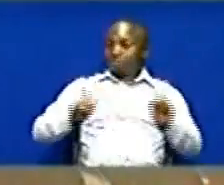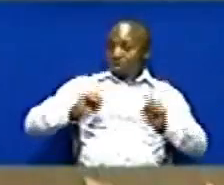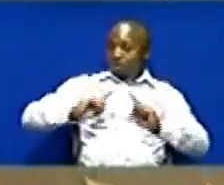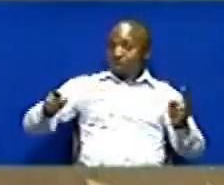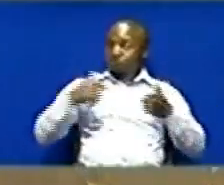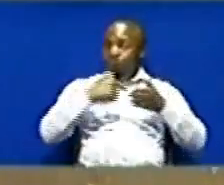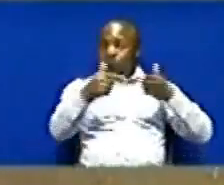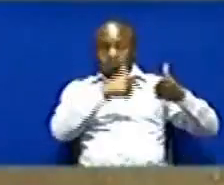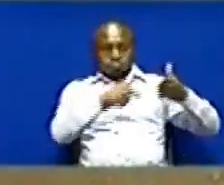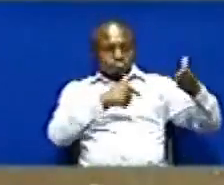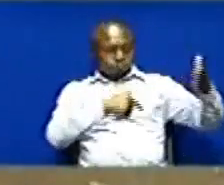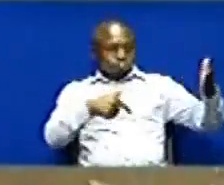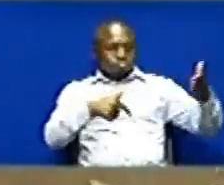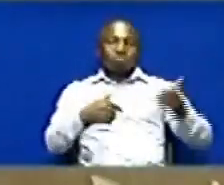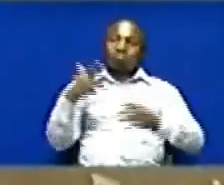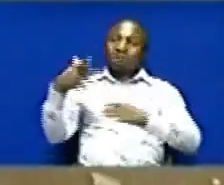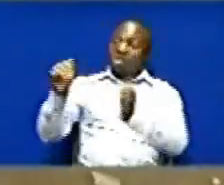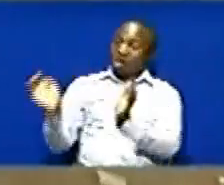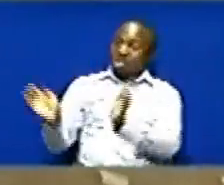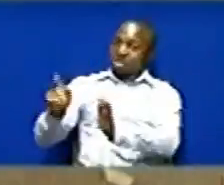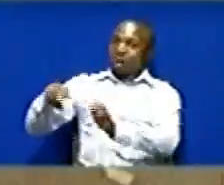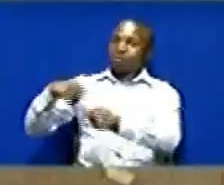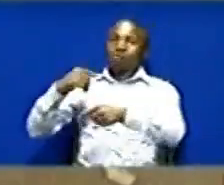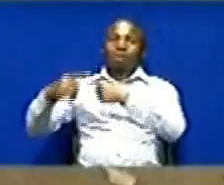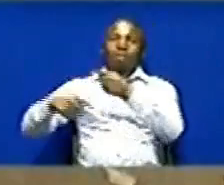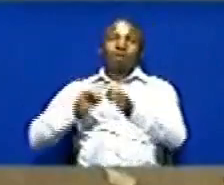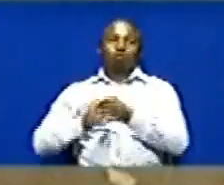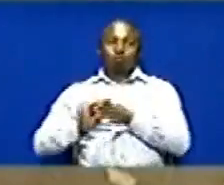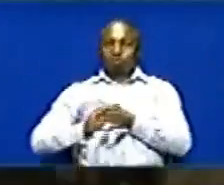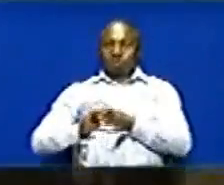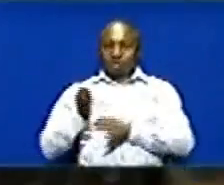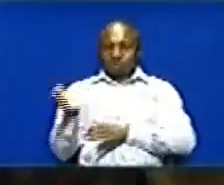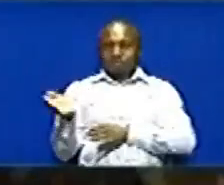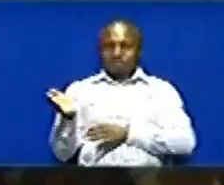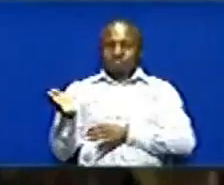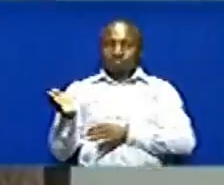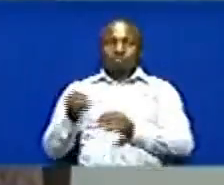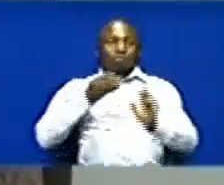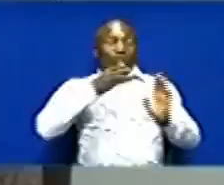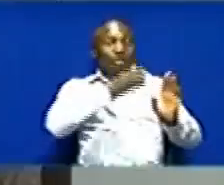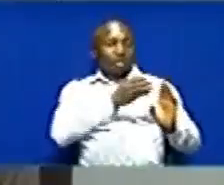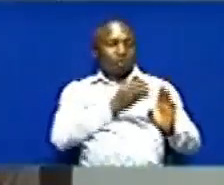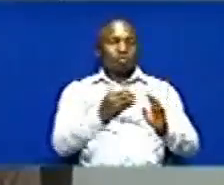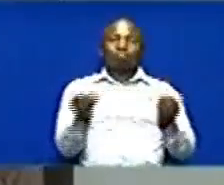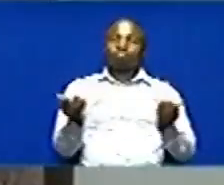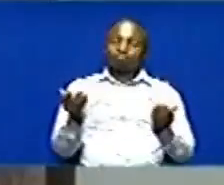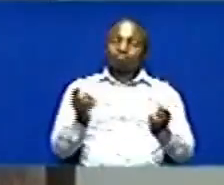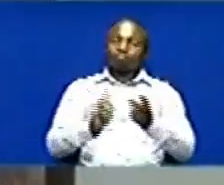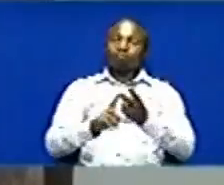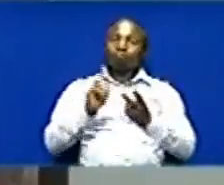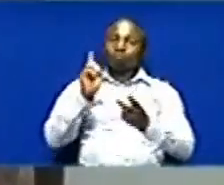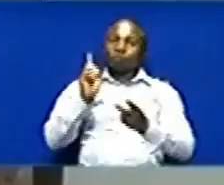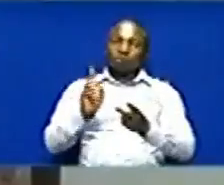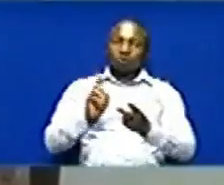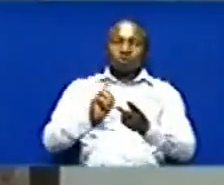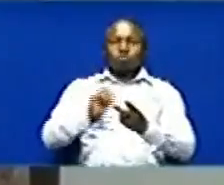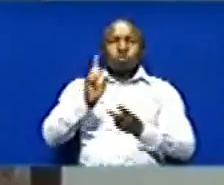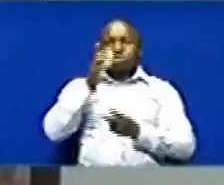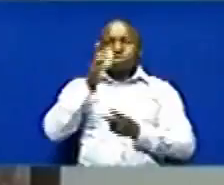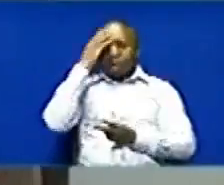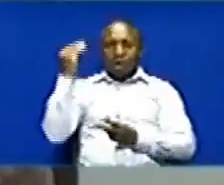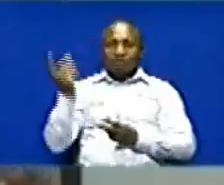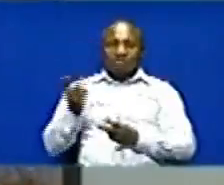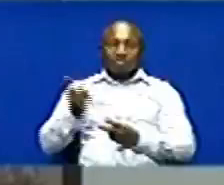mezi mention Waweze kutumia maji Ambayo wa merizevu Ili waweze Bila kusahau